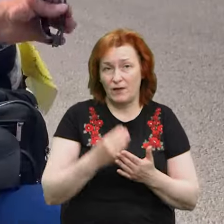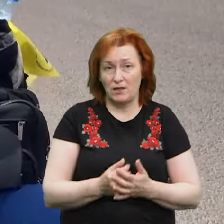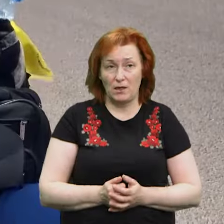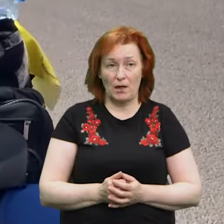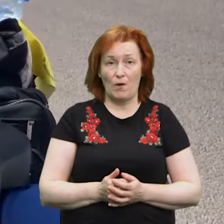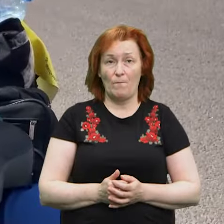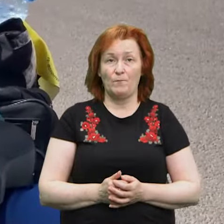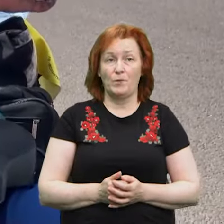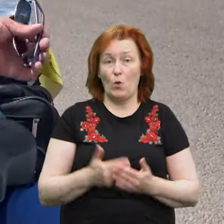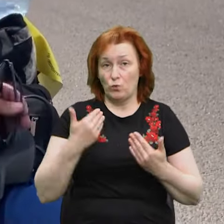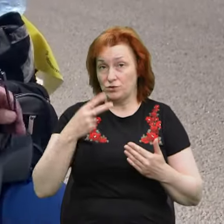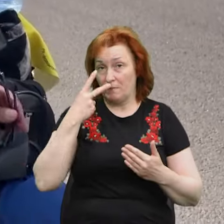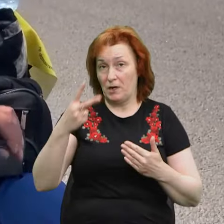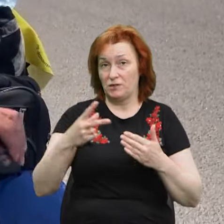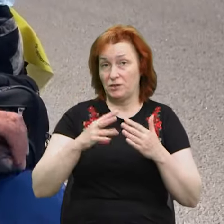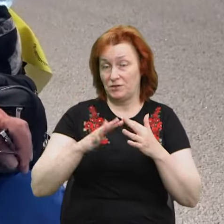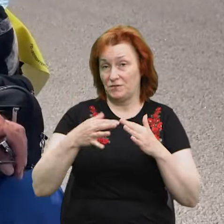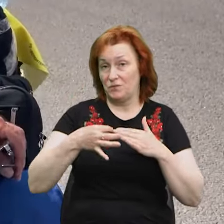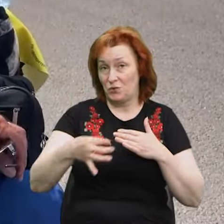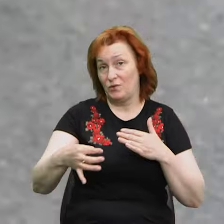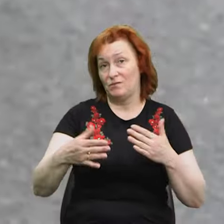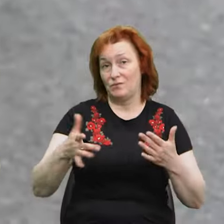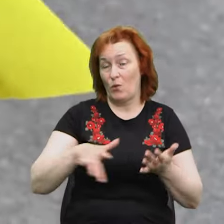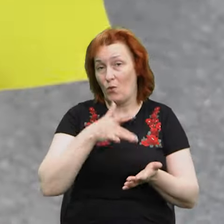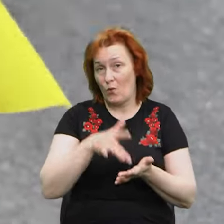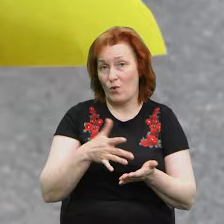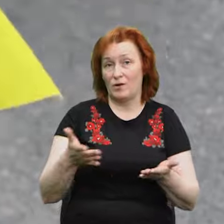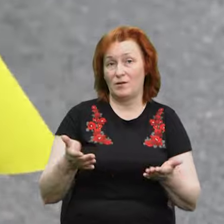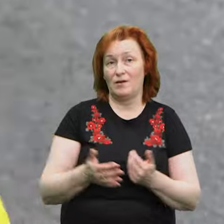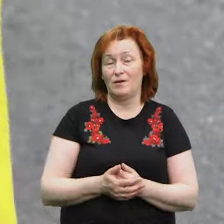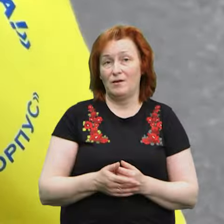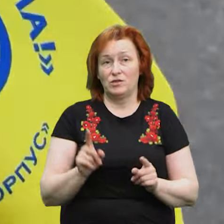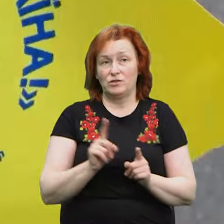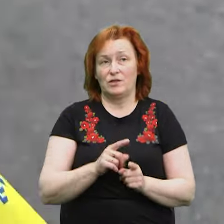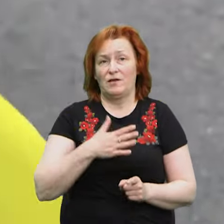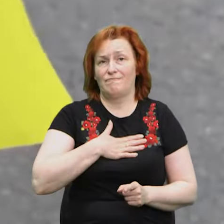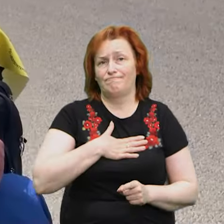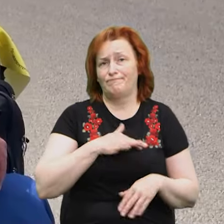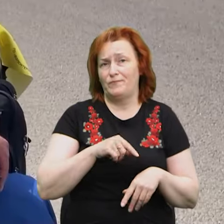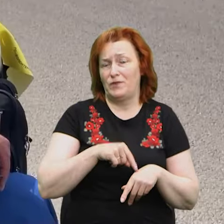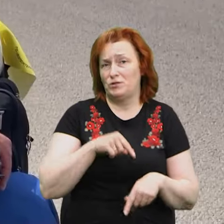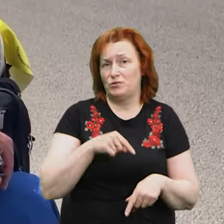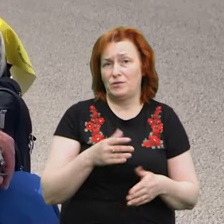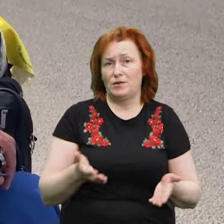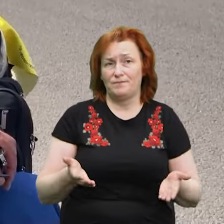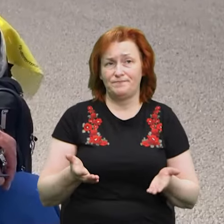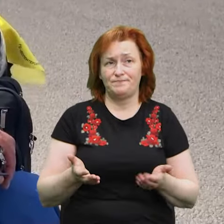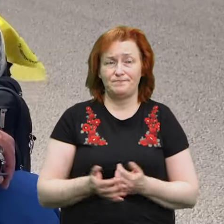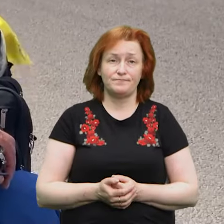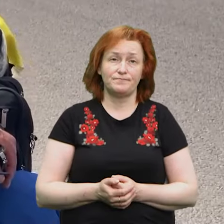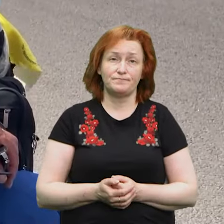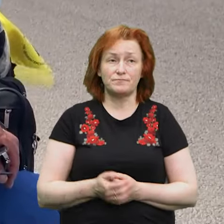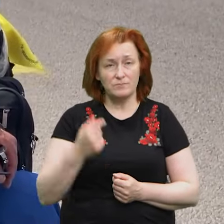Раз вже населений якийсь пункт, дивишся, проїхав, отаке відчуття, що вже